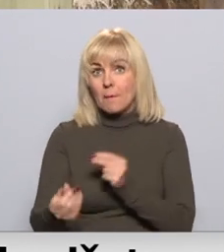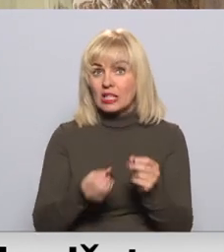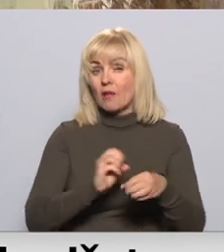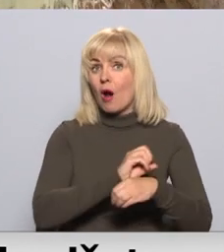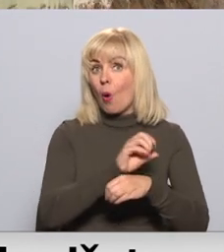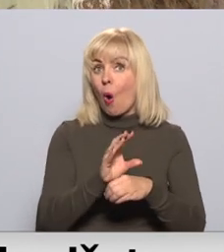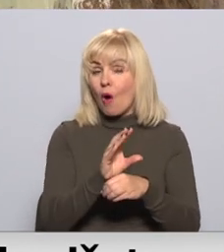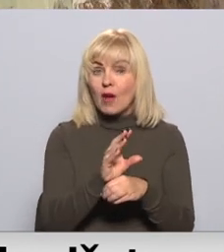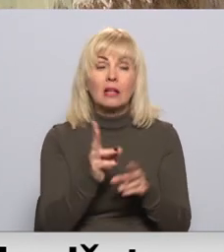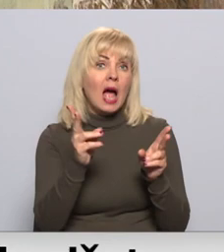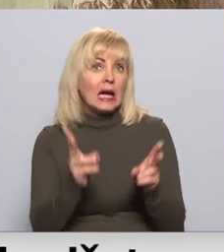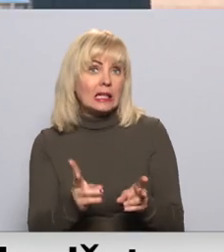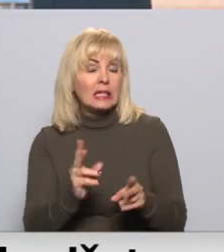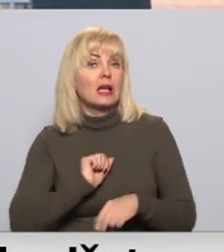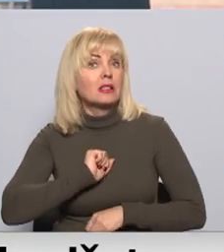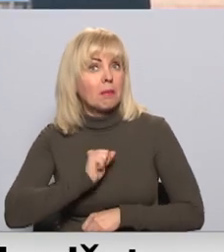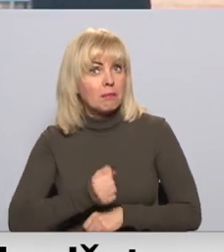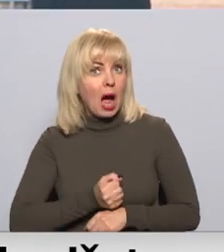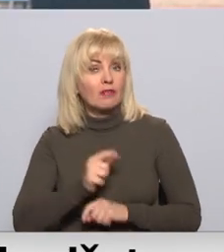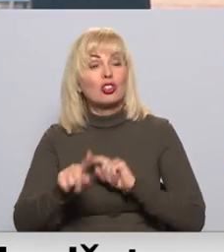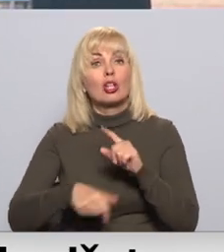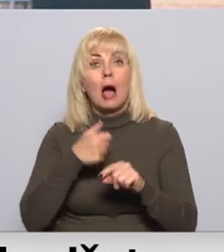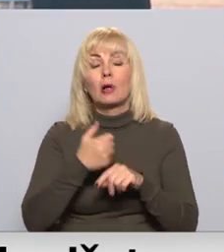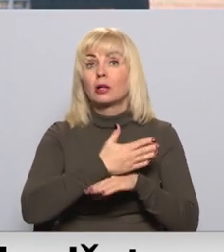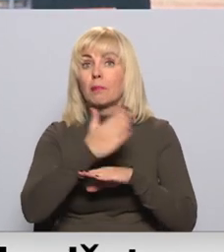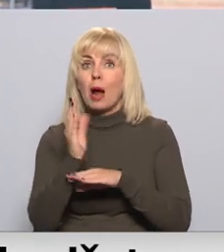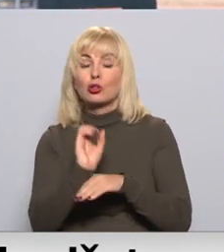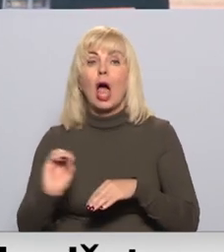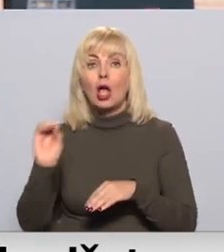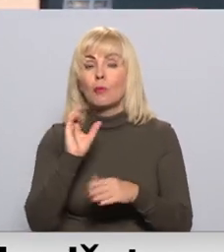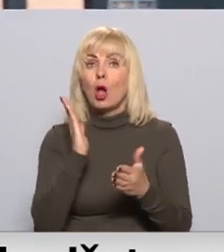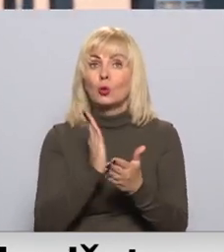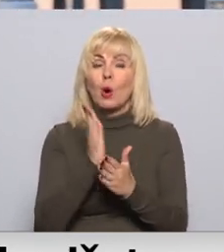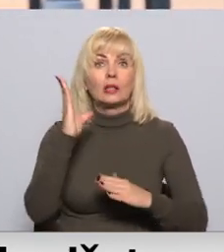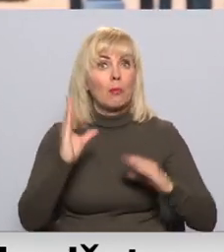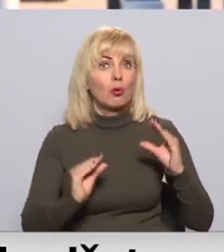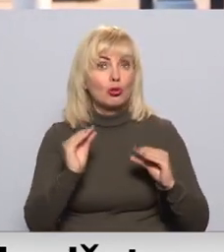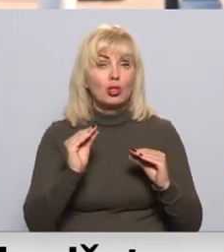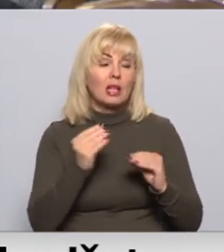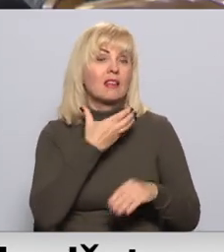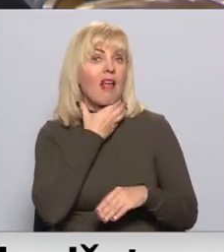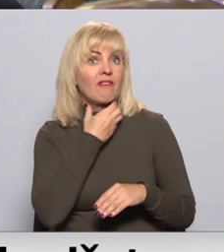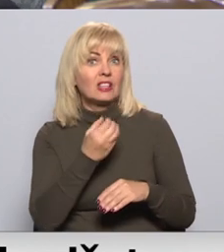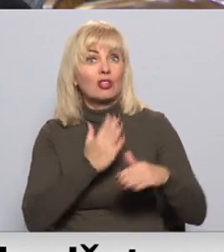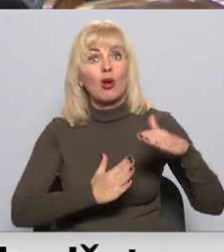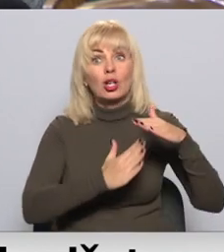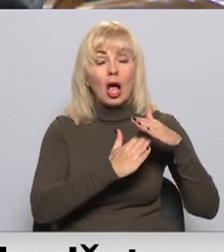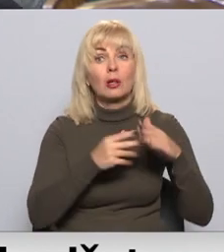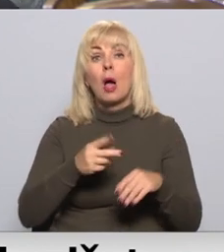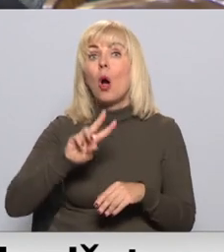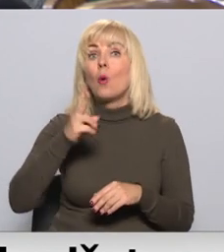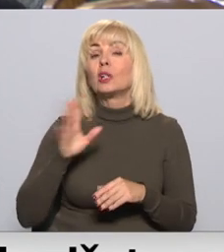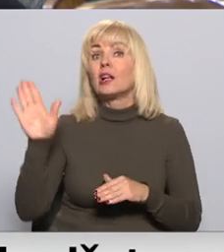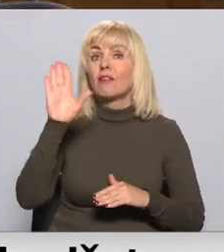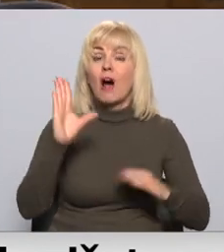-19 krīzes pārvarēšanai arī nākamgada rīkstais pārsniegt Eiropas valstīs noteiktos budžeta deficīta kriestus. Šis būs jau otrais